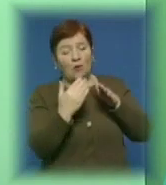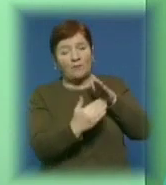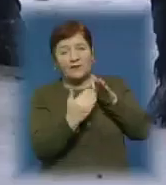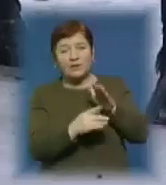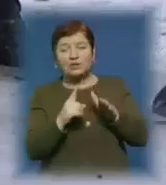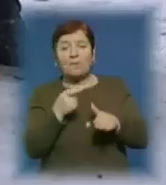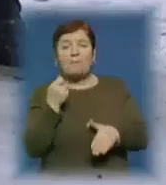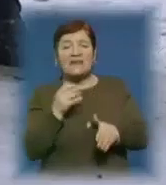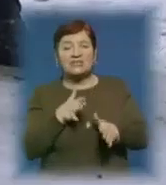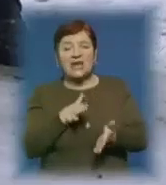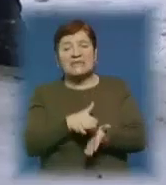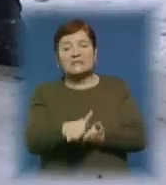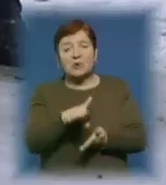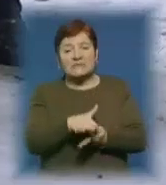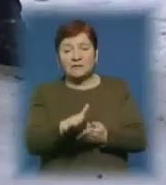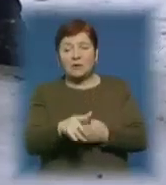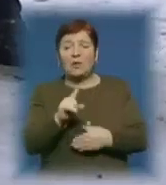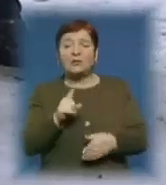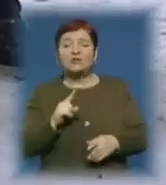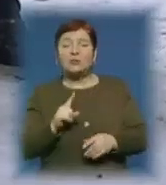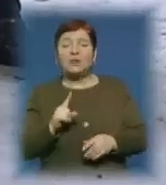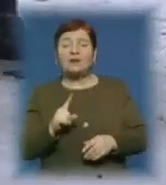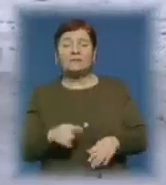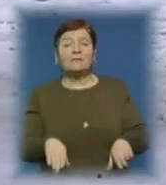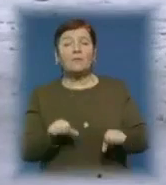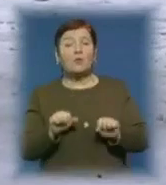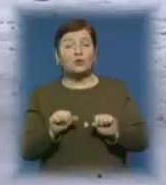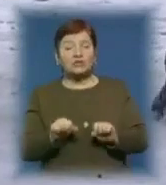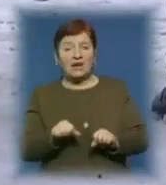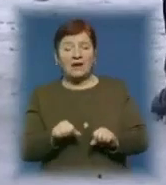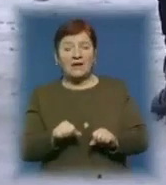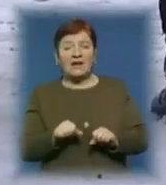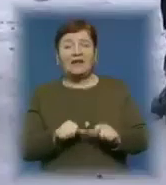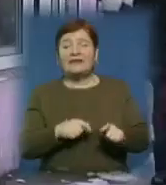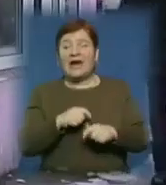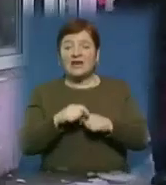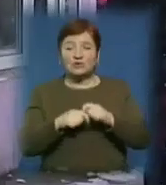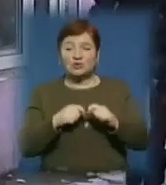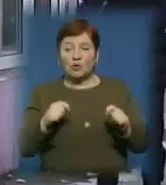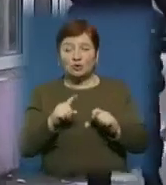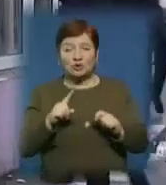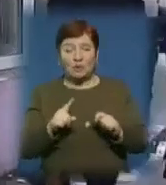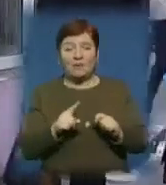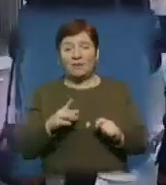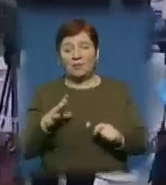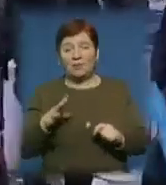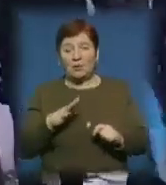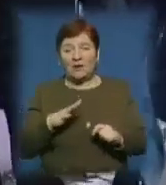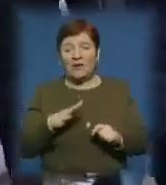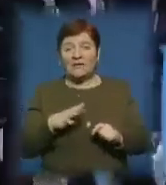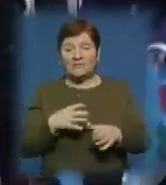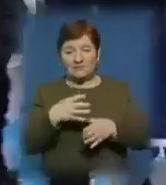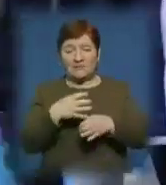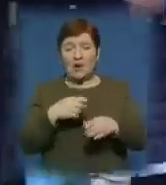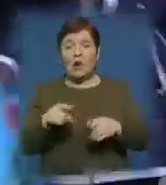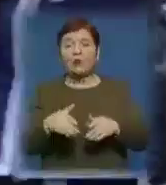скользила. Бажано високий взяти, щоб, якщо можна, навіть на шнуровці, яка б тримала гомілково-ступне висугло, в